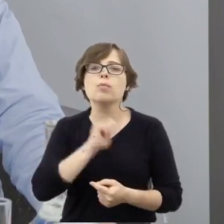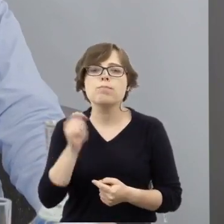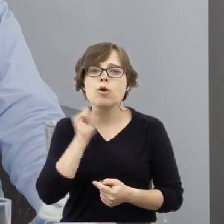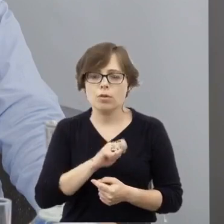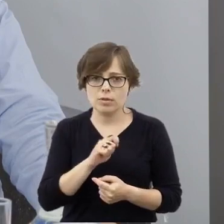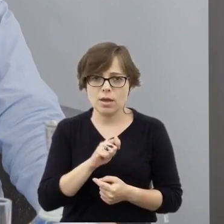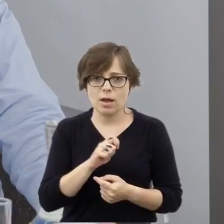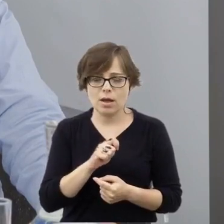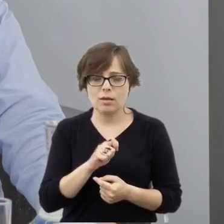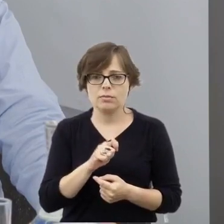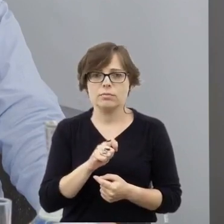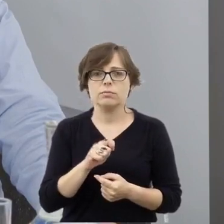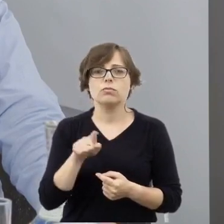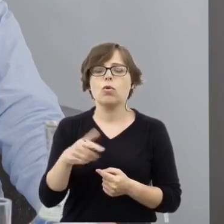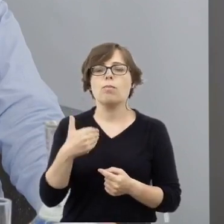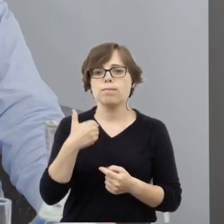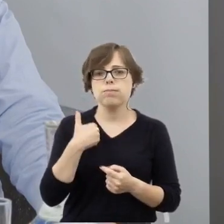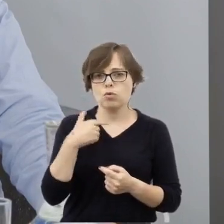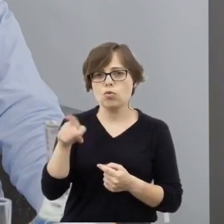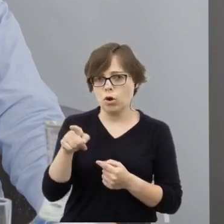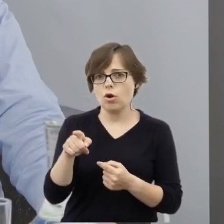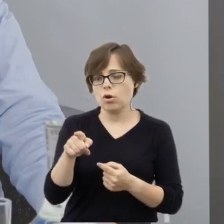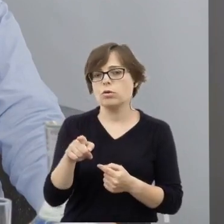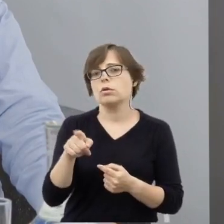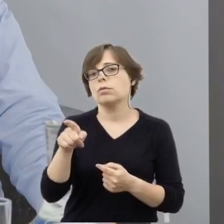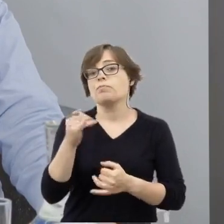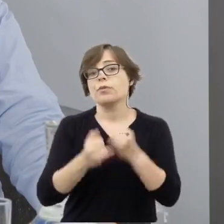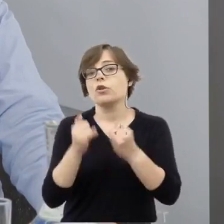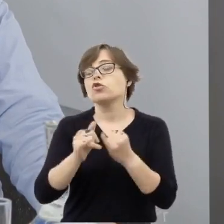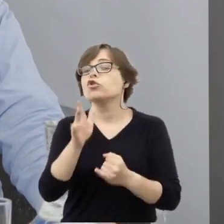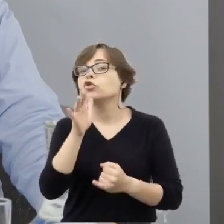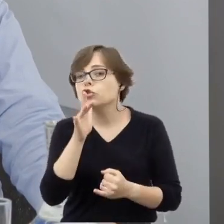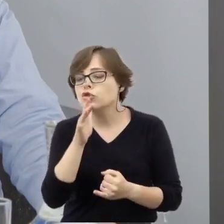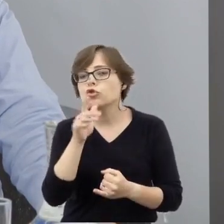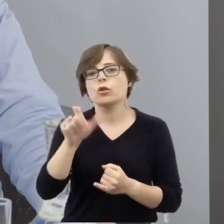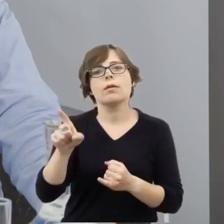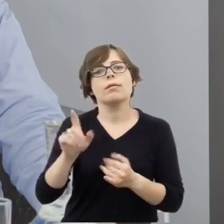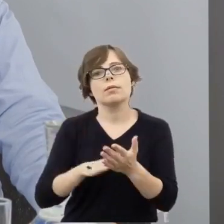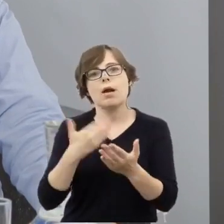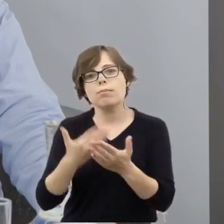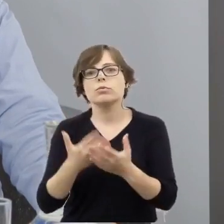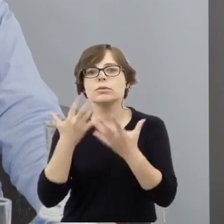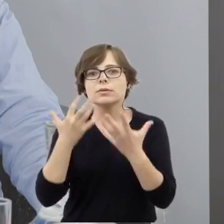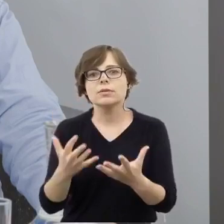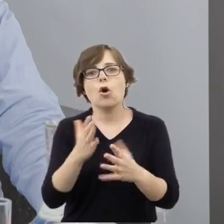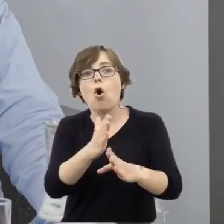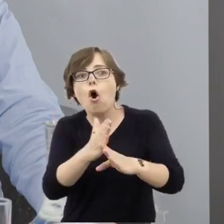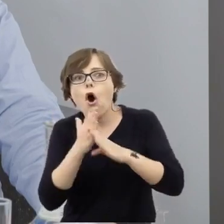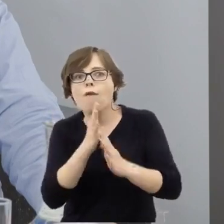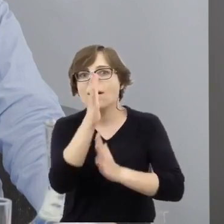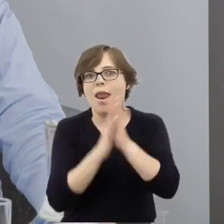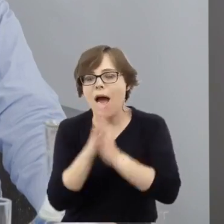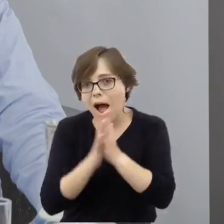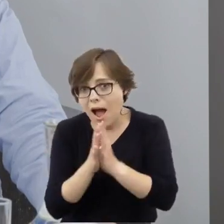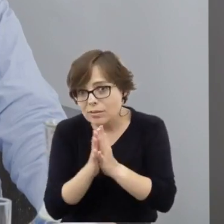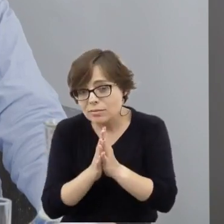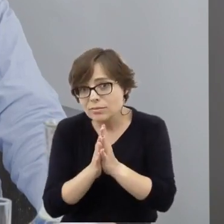popełnianych na Żydach usiłujących znaleźć schronisko w kompleksach leśnych ze strony